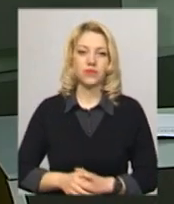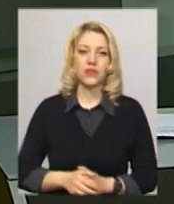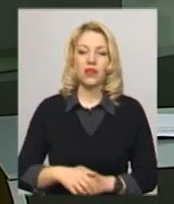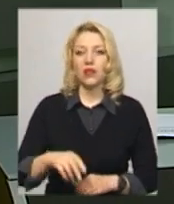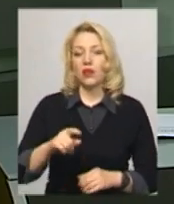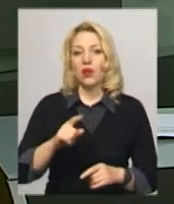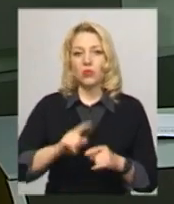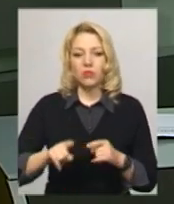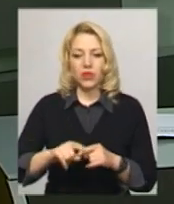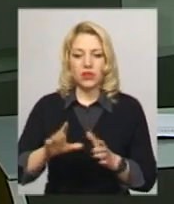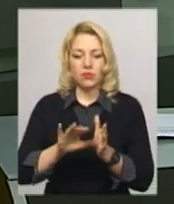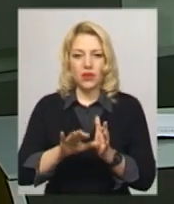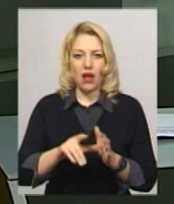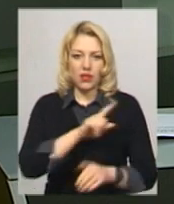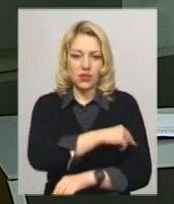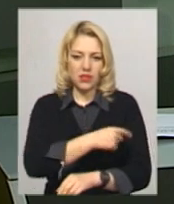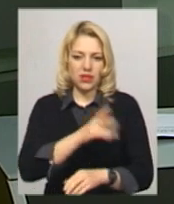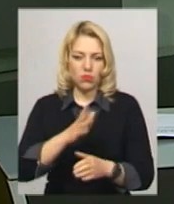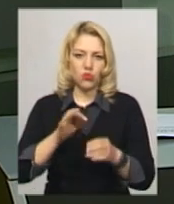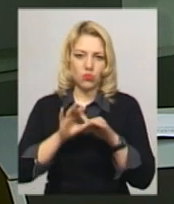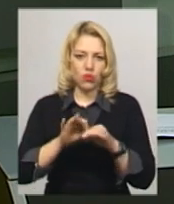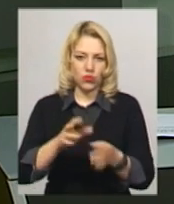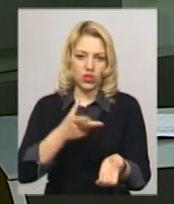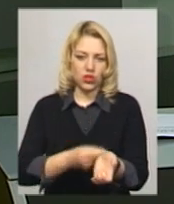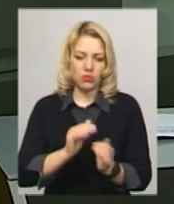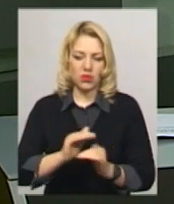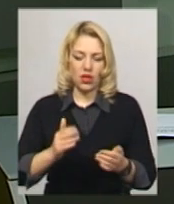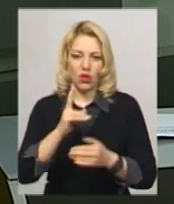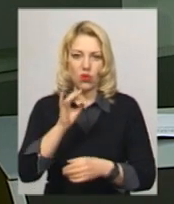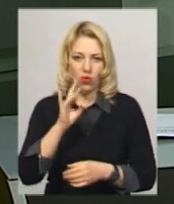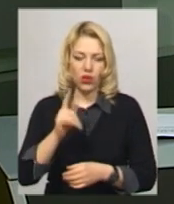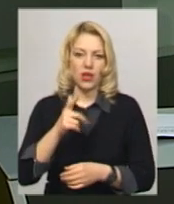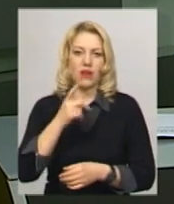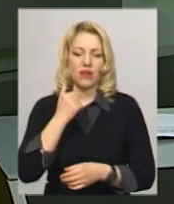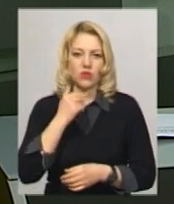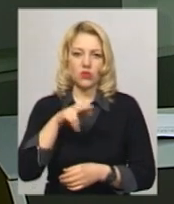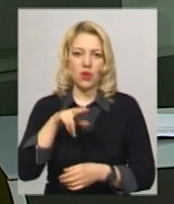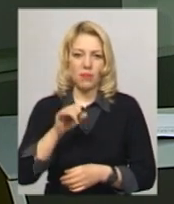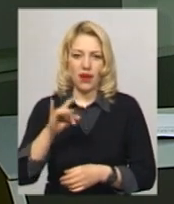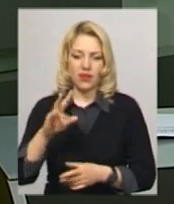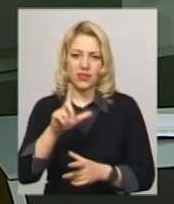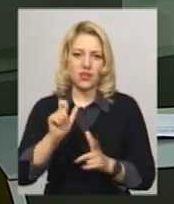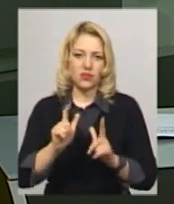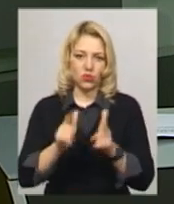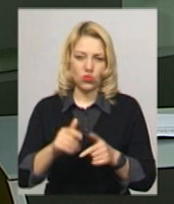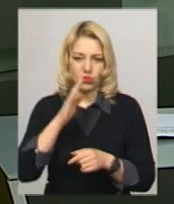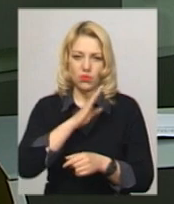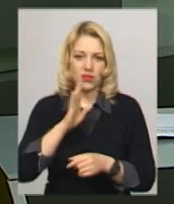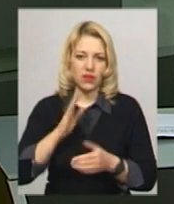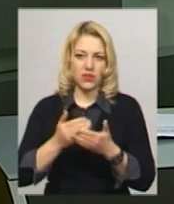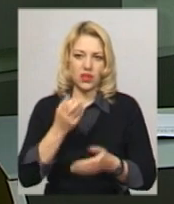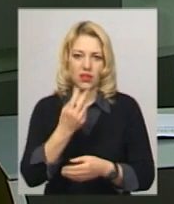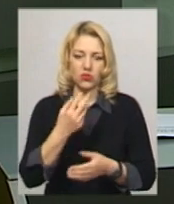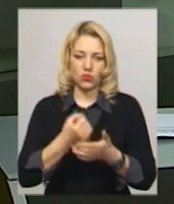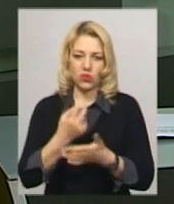Мобільні бригади медиків проводитимуть щеплення дітей від корі, краснухи та паротиту за згодою батьків з 13 по 23